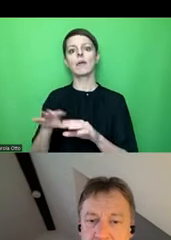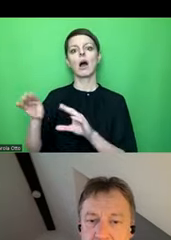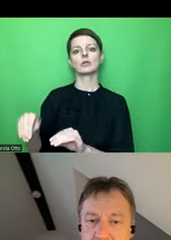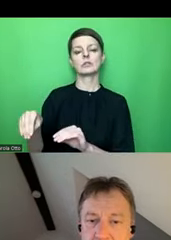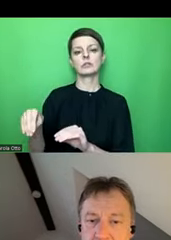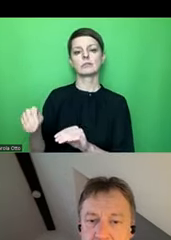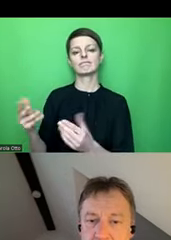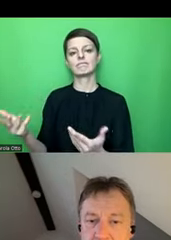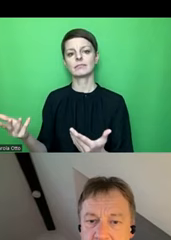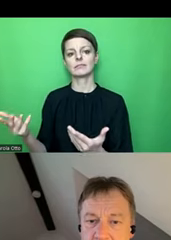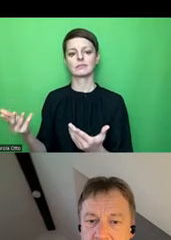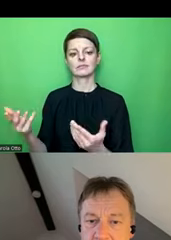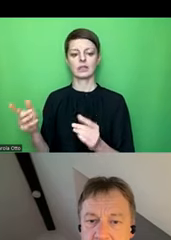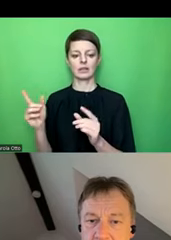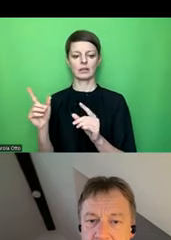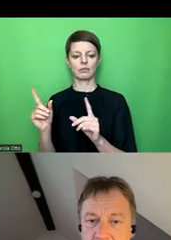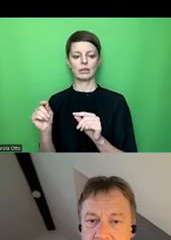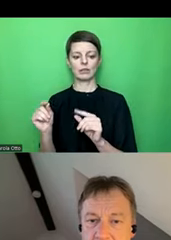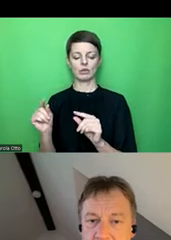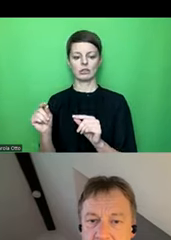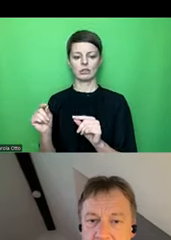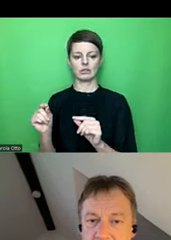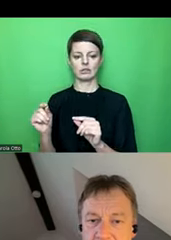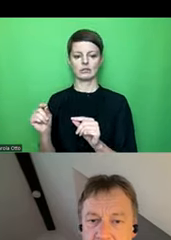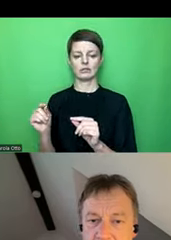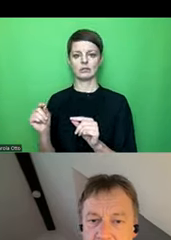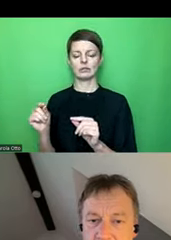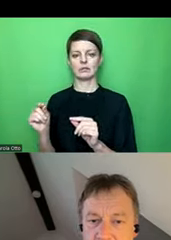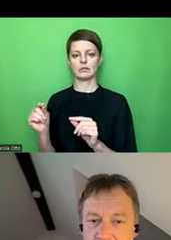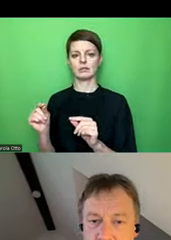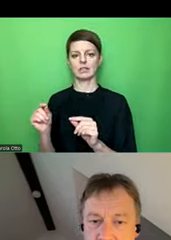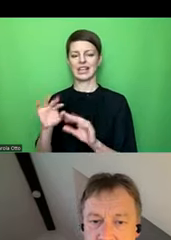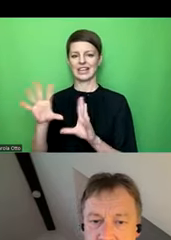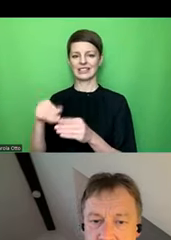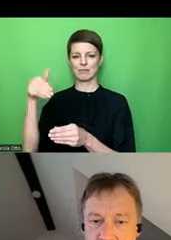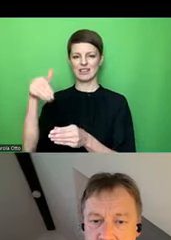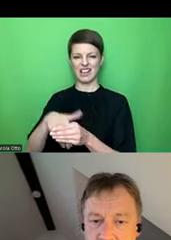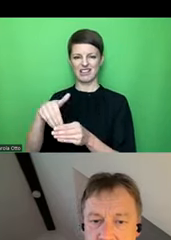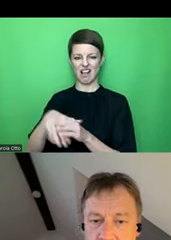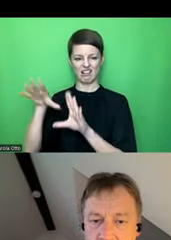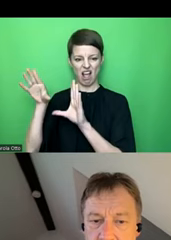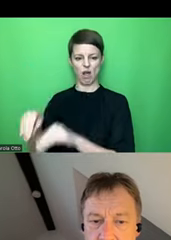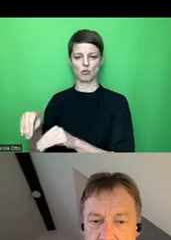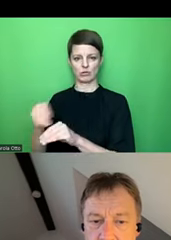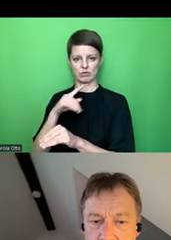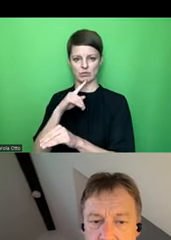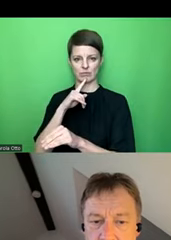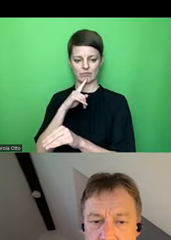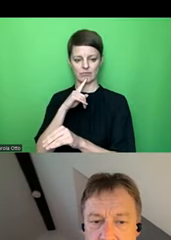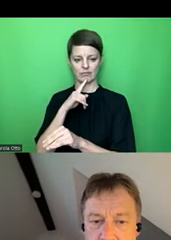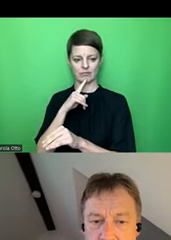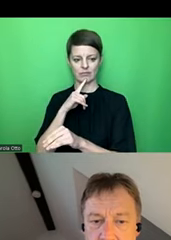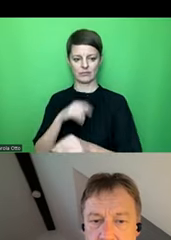also ich müsste ja dann den gesamten Inhalt ausblenden, hier zum Beispiel das Formular oder so.